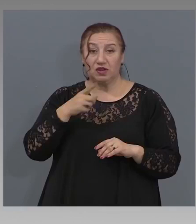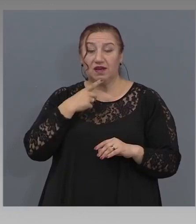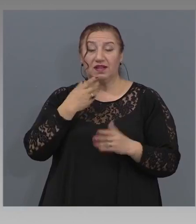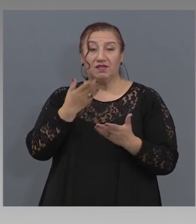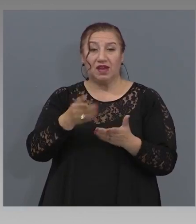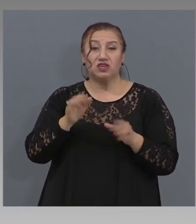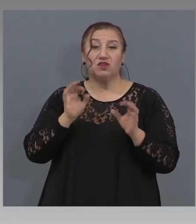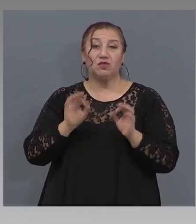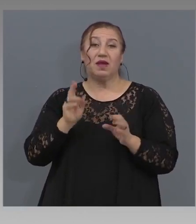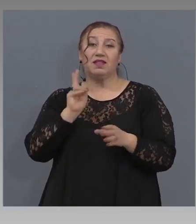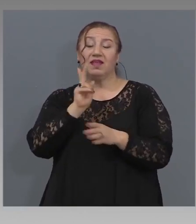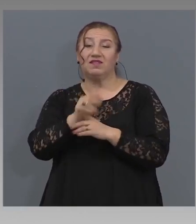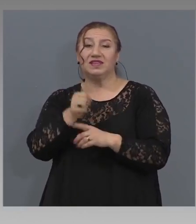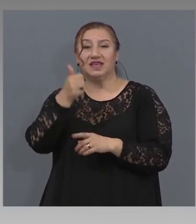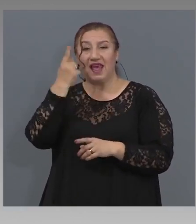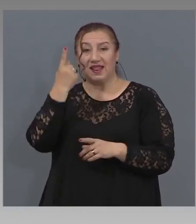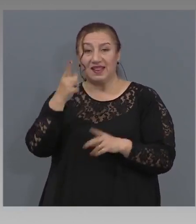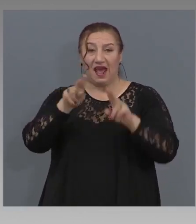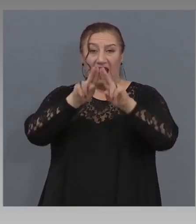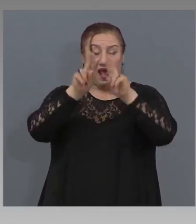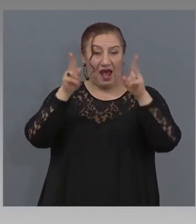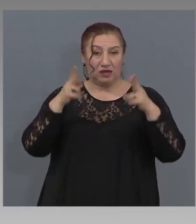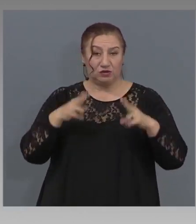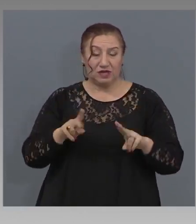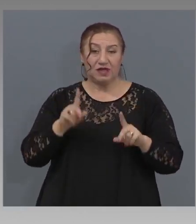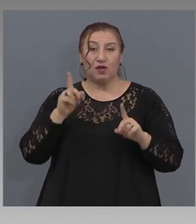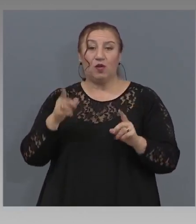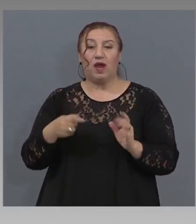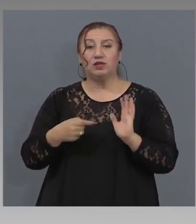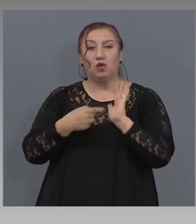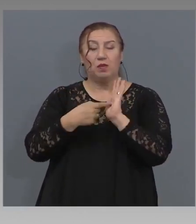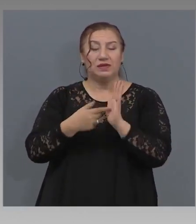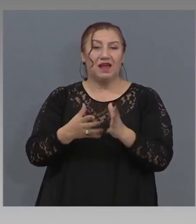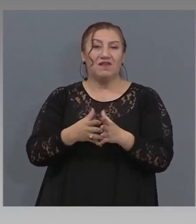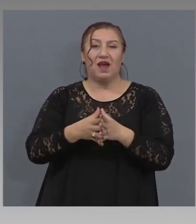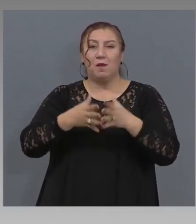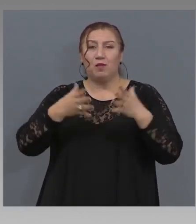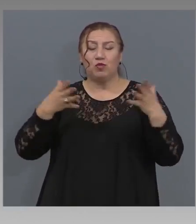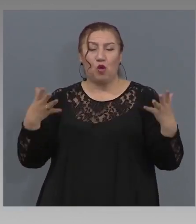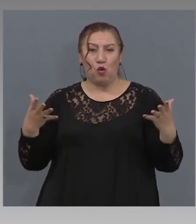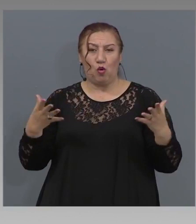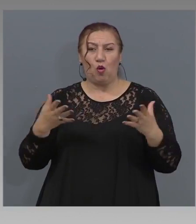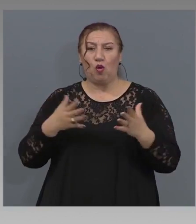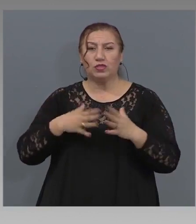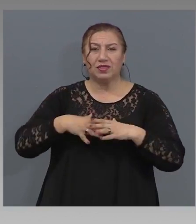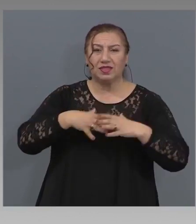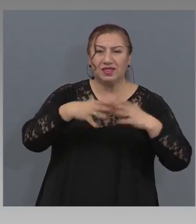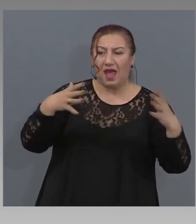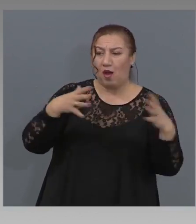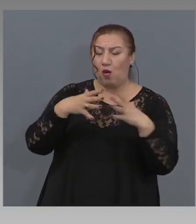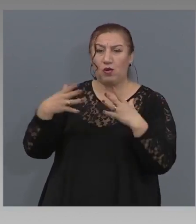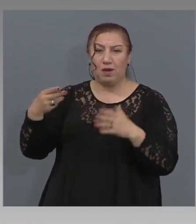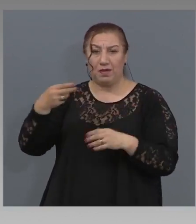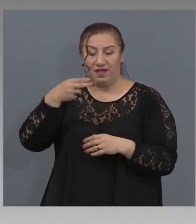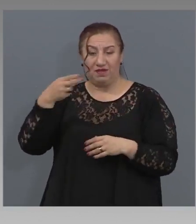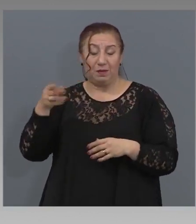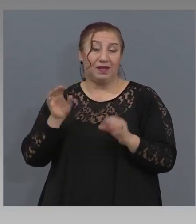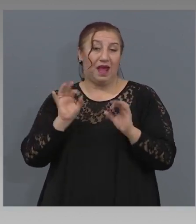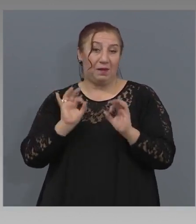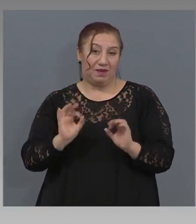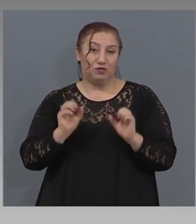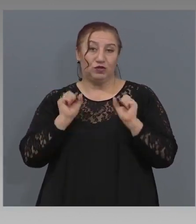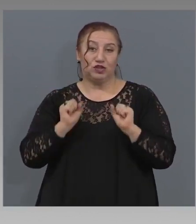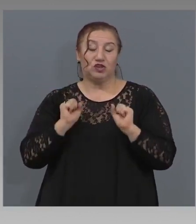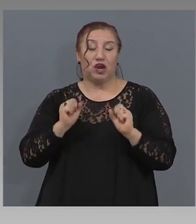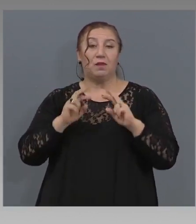влиза в една асоциация, която представлява много от най-големите компании и най-правилно е да изчакаме отговора какво е